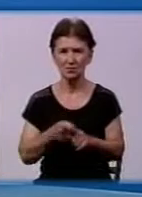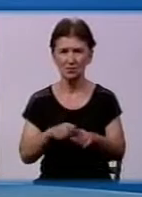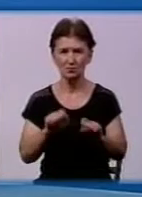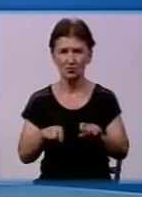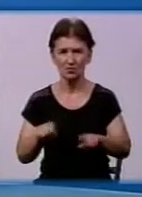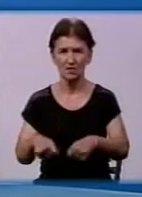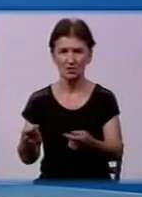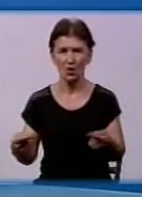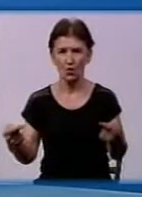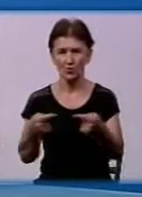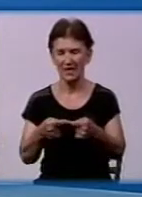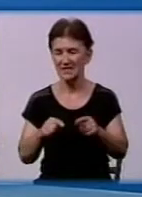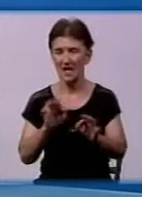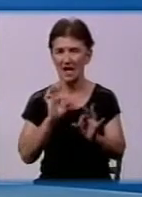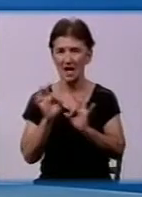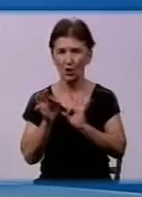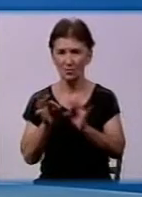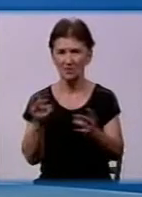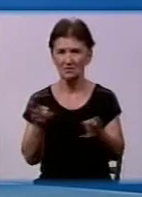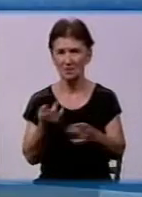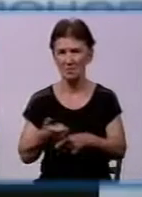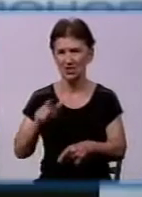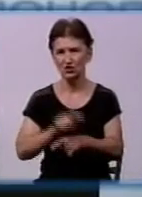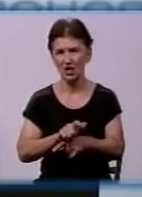конкретні рекомендації, потрібно більше інформації.